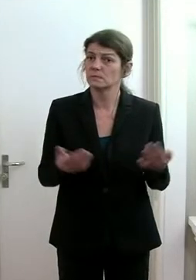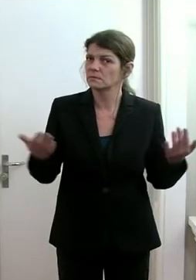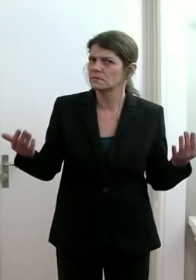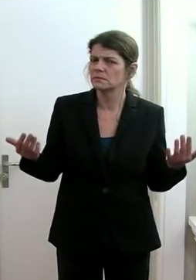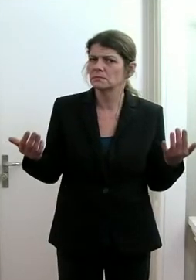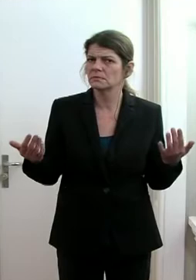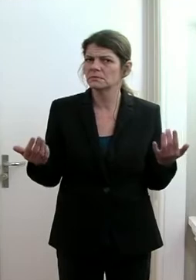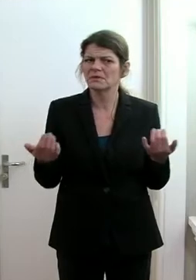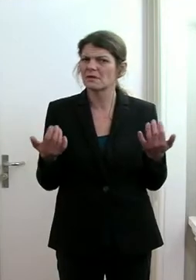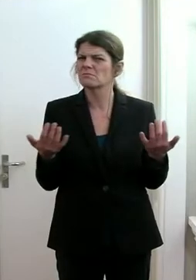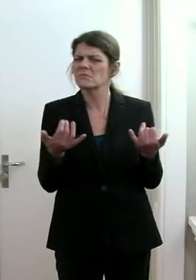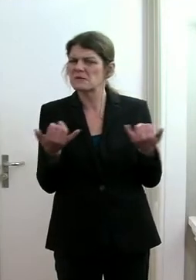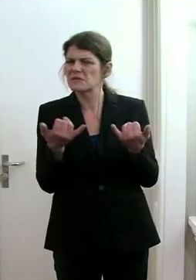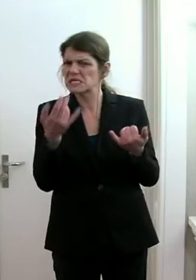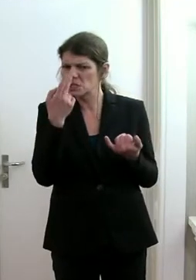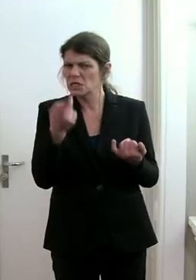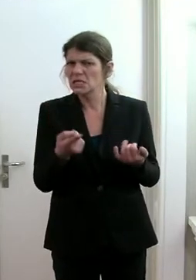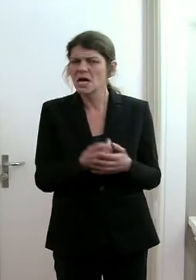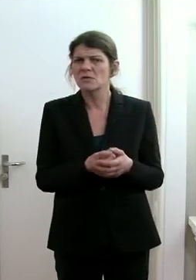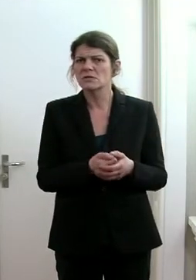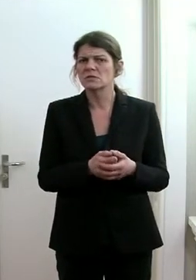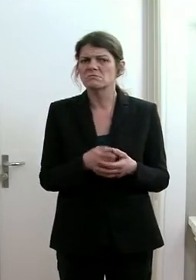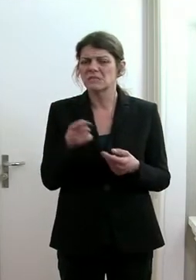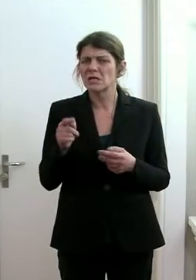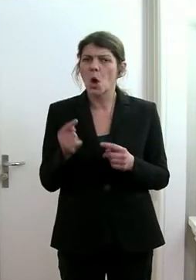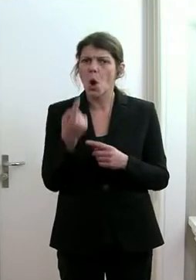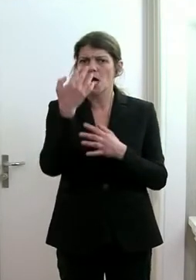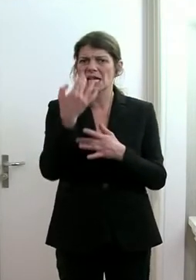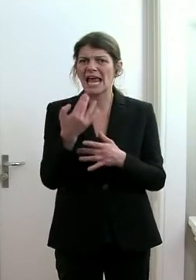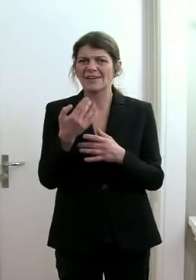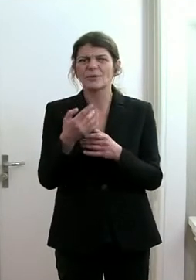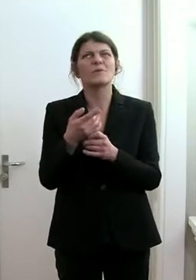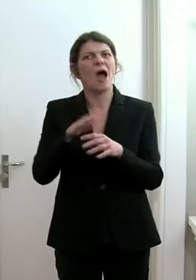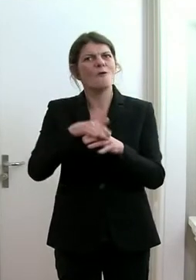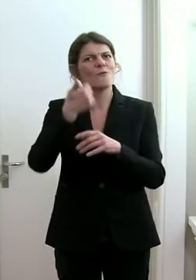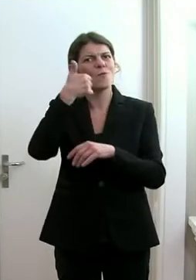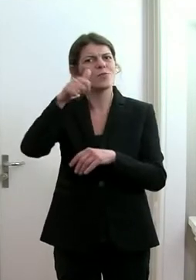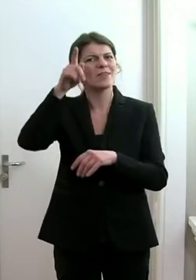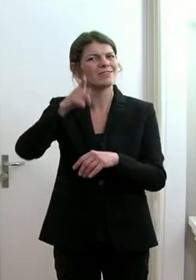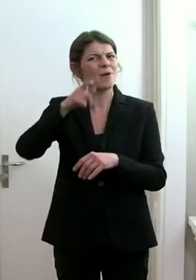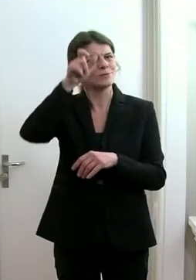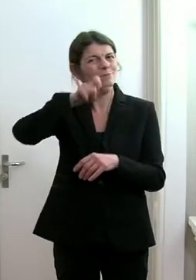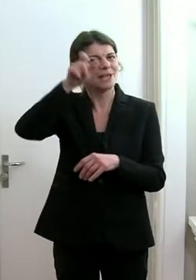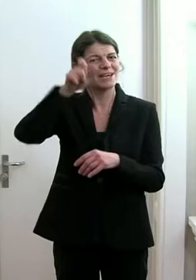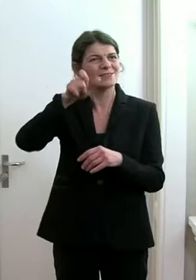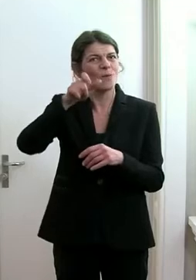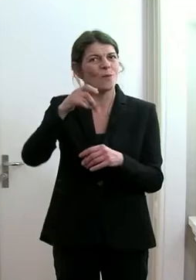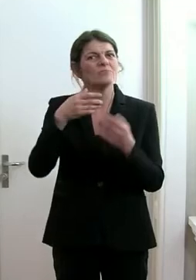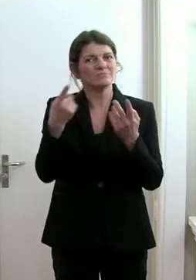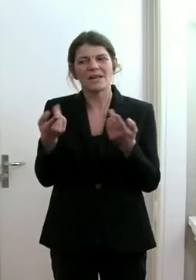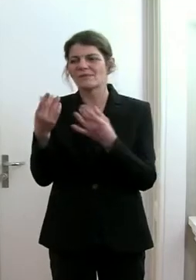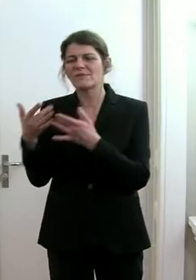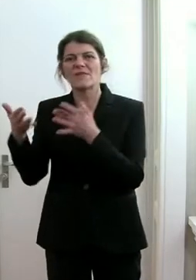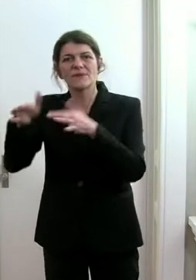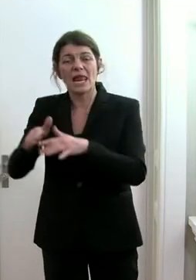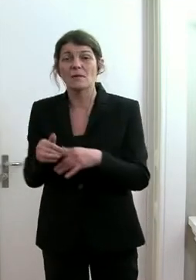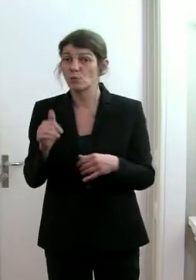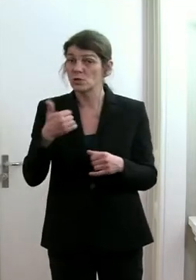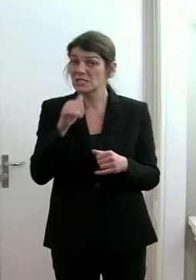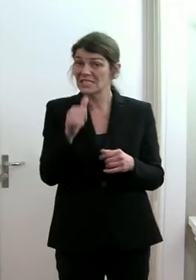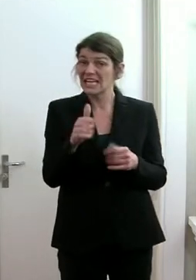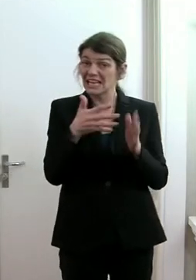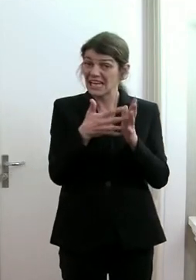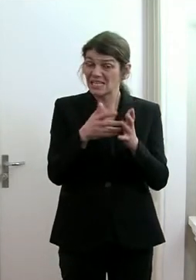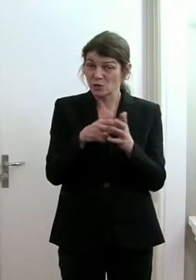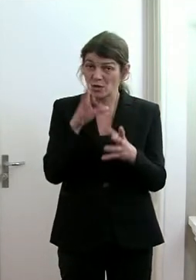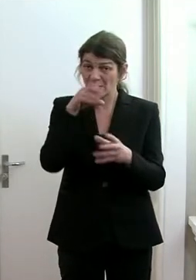Wie aussagekräftig ist denn diese Hochrechnung auf 100.000 Einwohner? Und müsste man nicht auch noch die Anzahl Tests mit